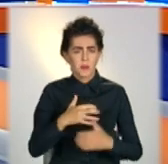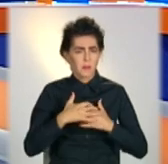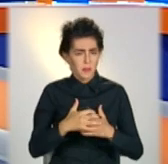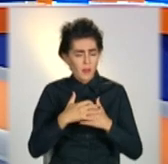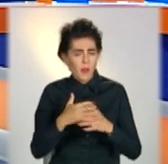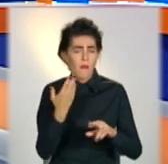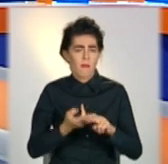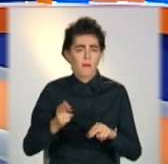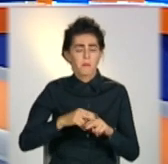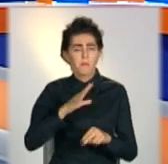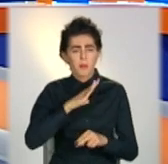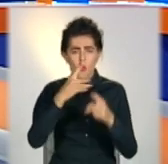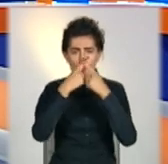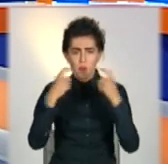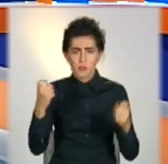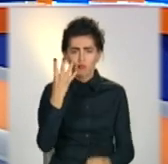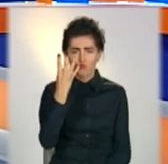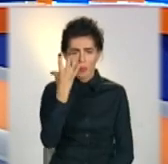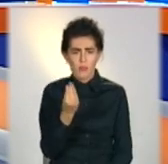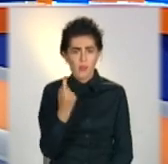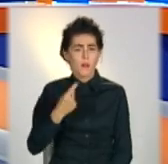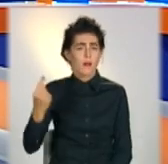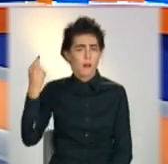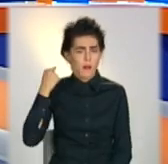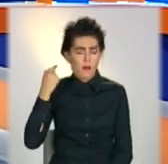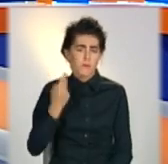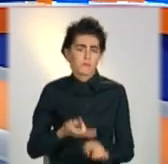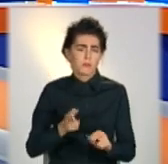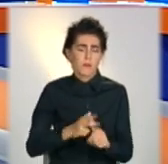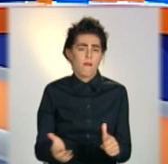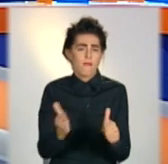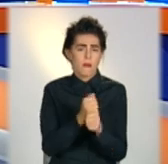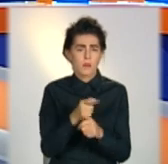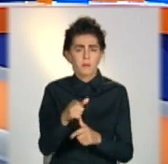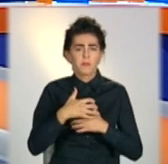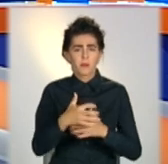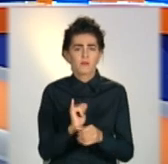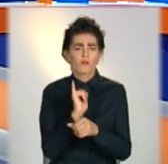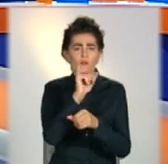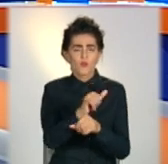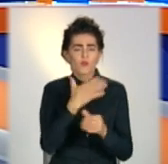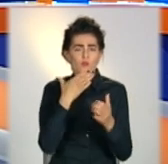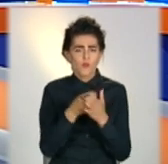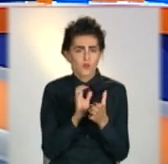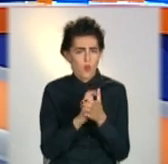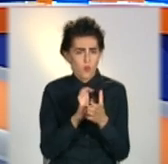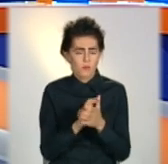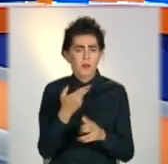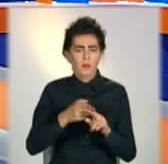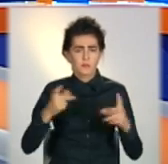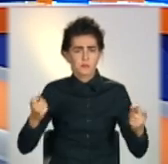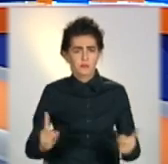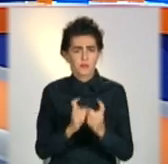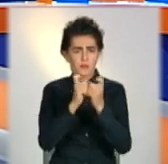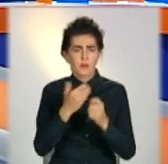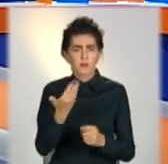Жінку оголосили в рошок чотири дні. Тому виявилося, вона пішла в гості до знайомого. Там під час сварки